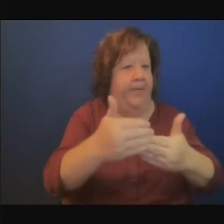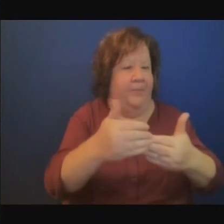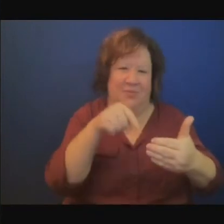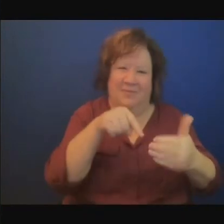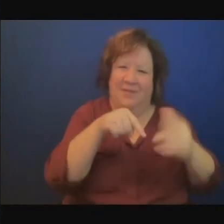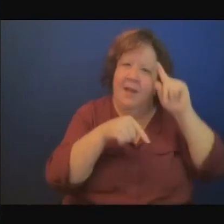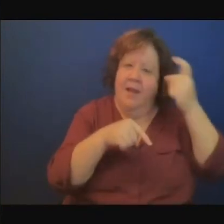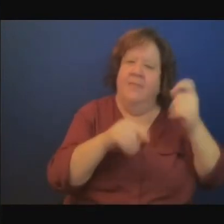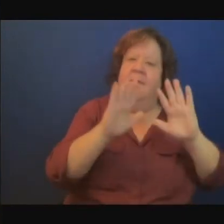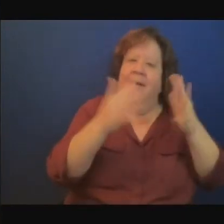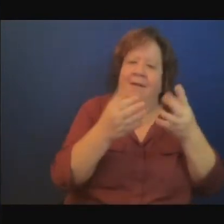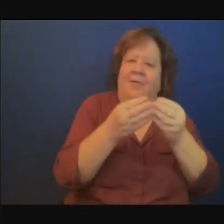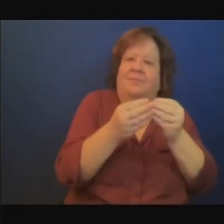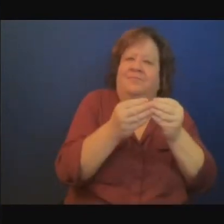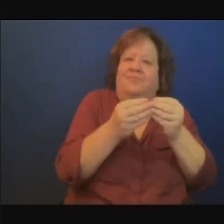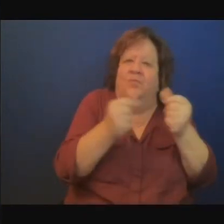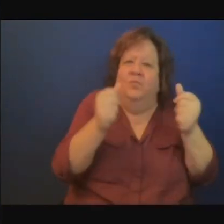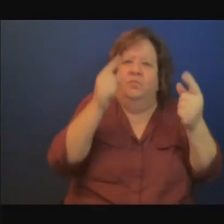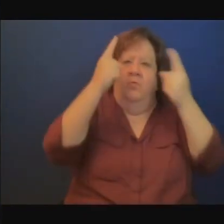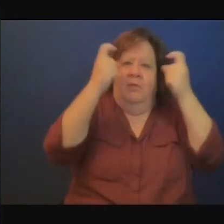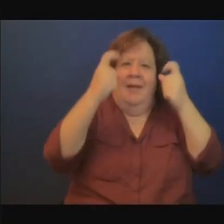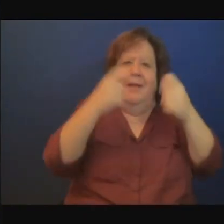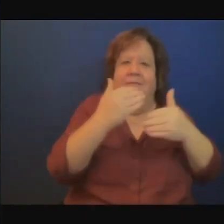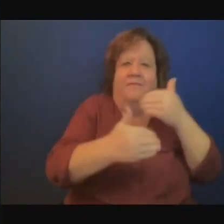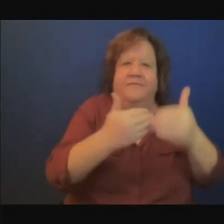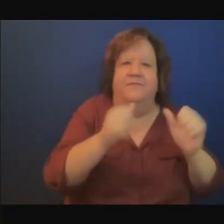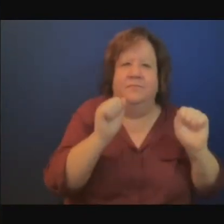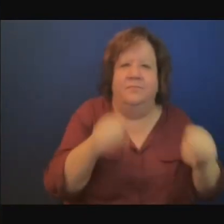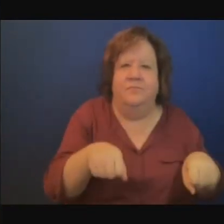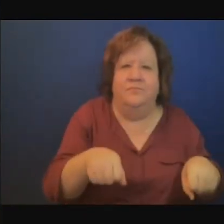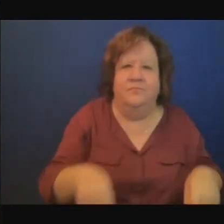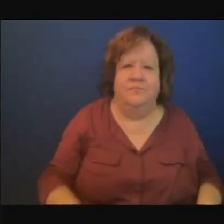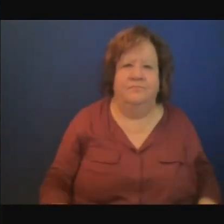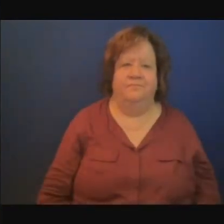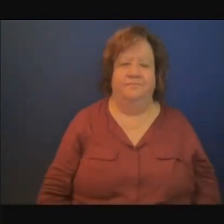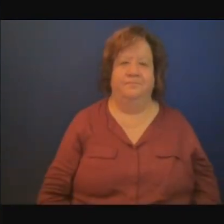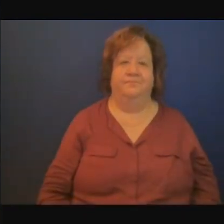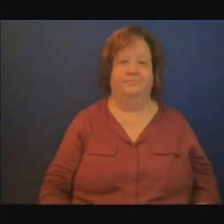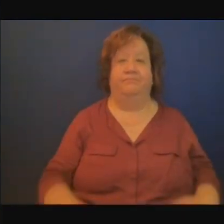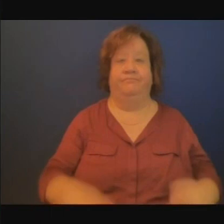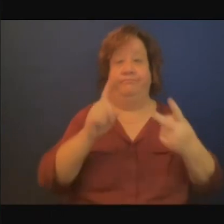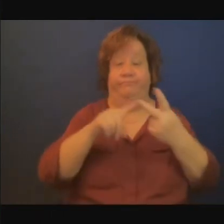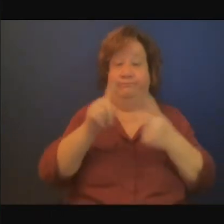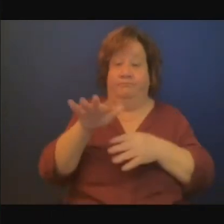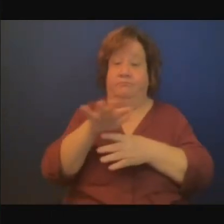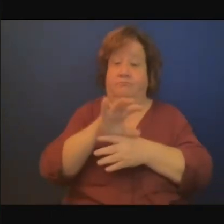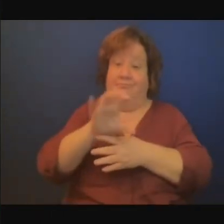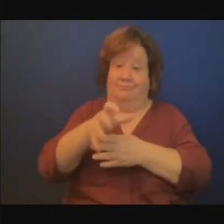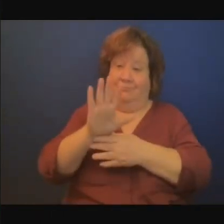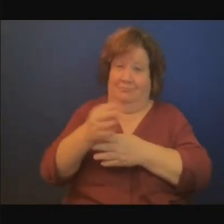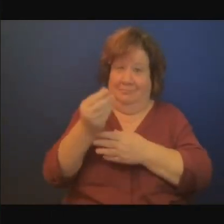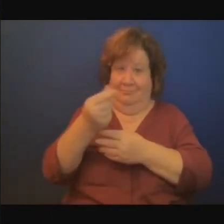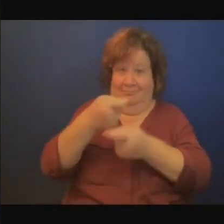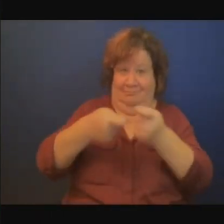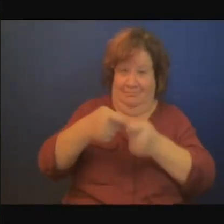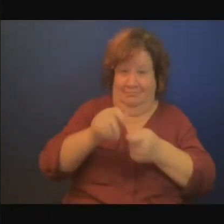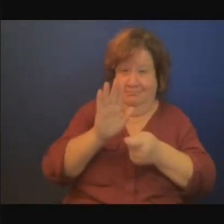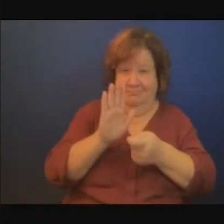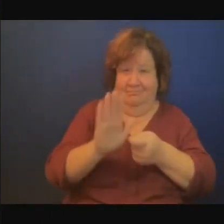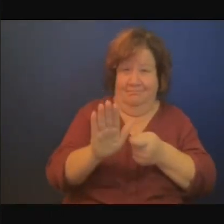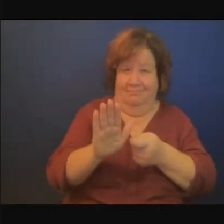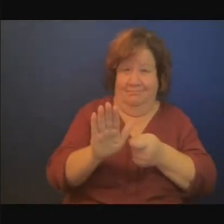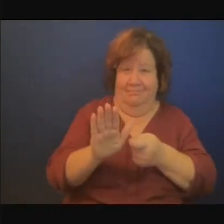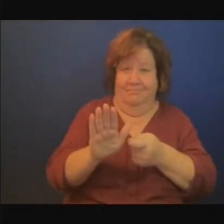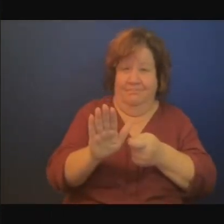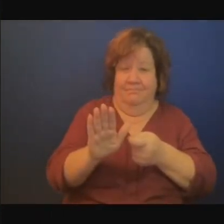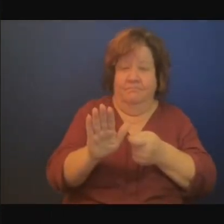mise en oeuvre de projets utilisant des monnaies locales pour ne pas compromettre les comptes courants et les